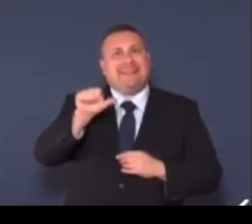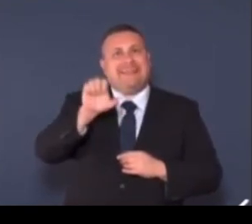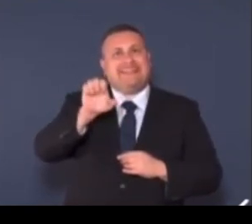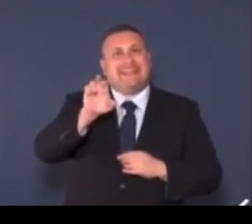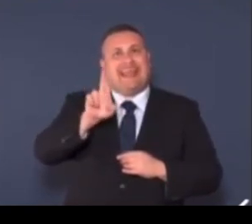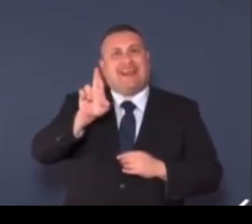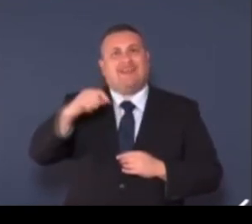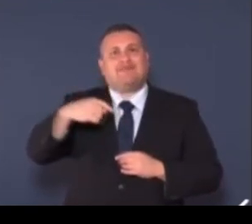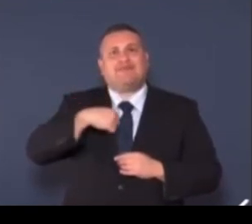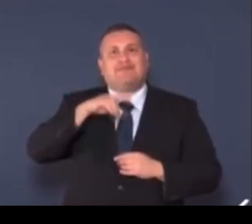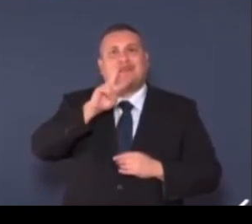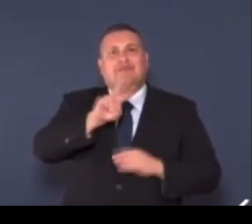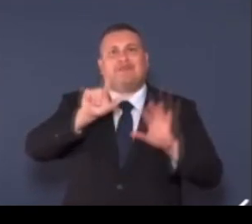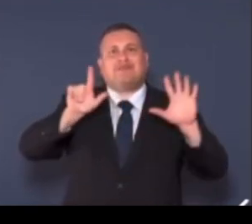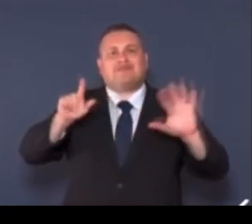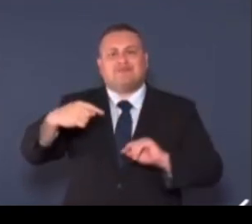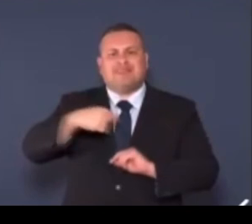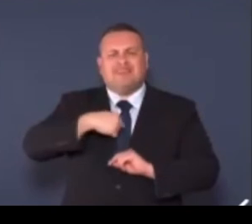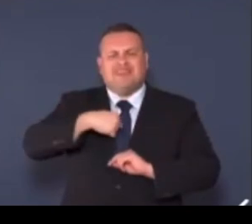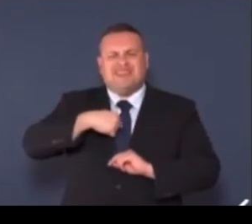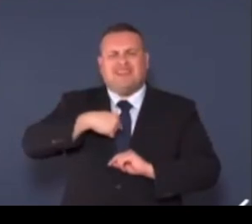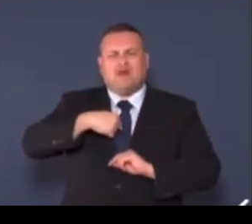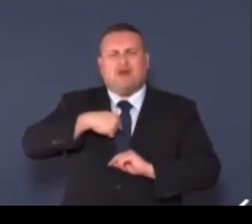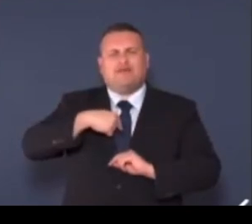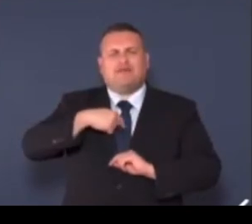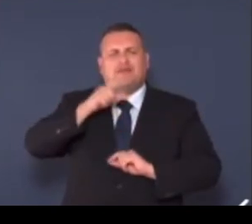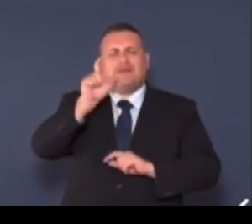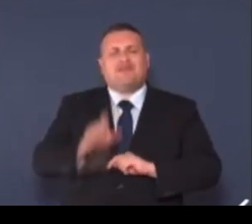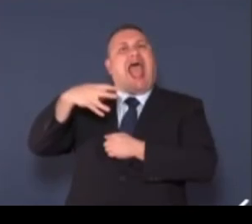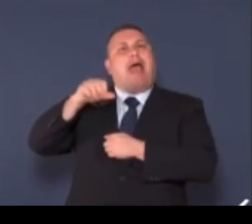e sono una persona con un disturbo dello spettro autistico.